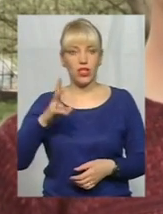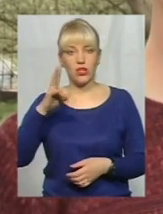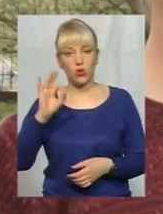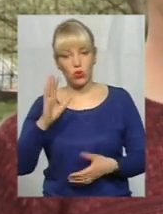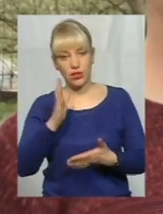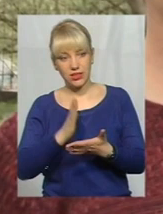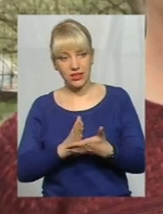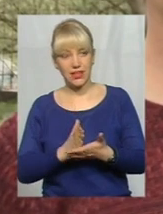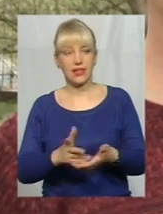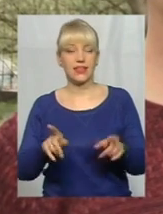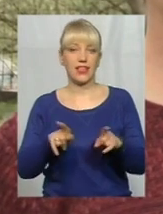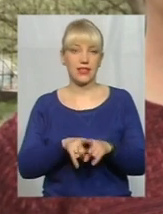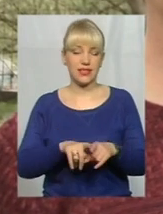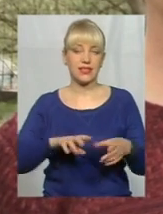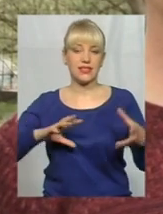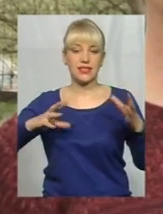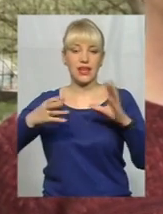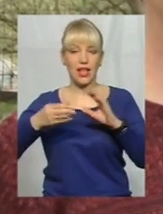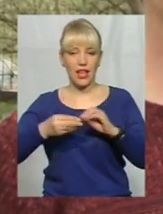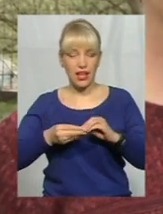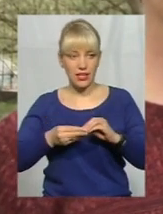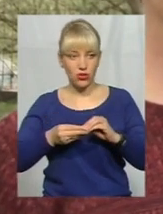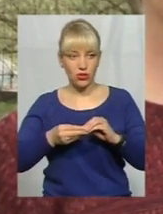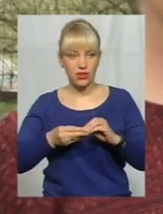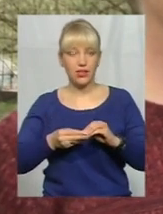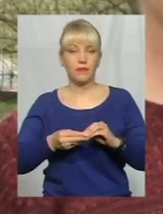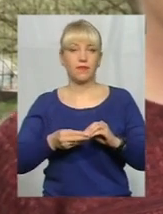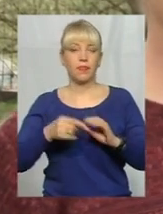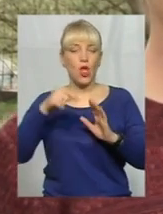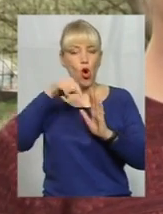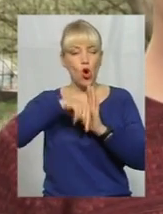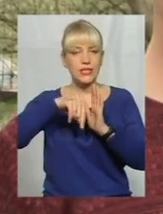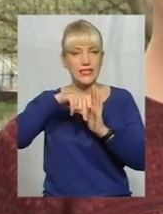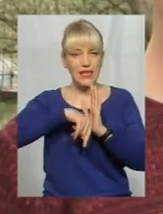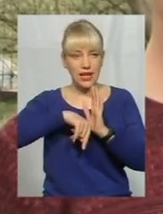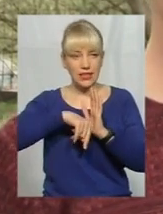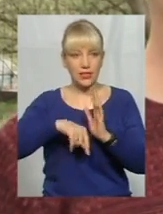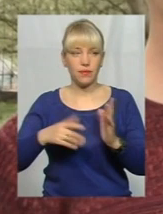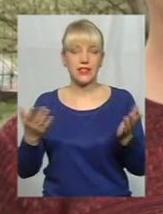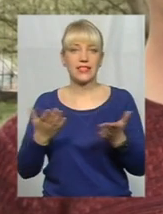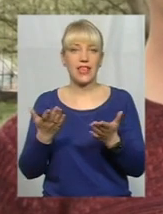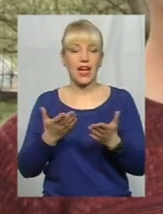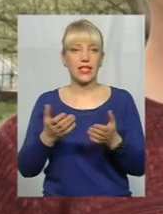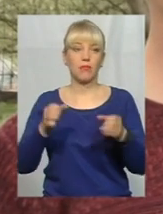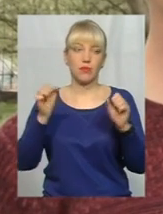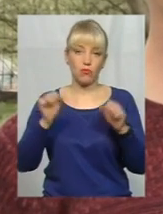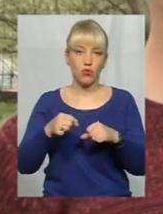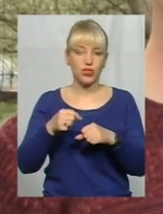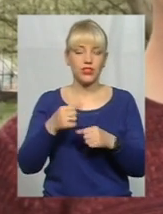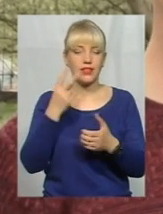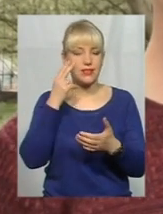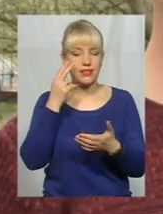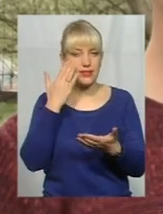ряд таких загально прийнятих ознак, з яких можна запідозрити